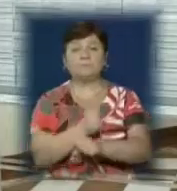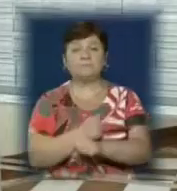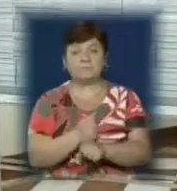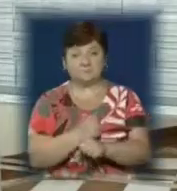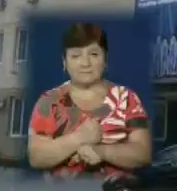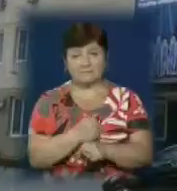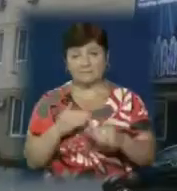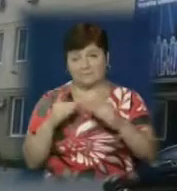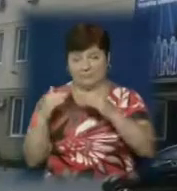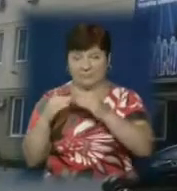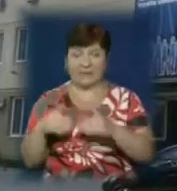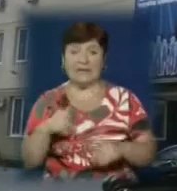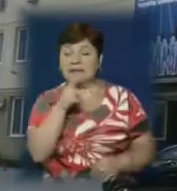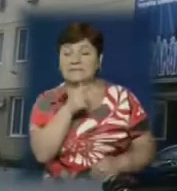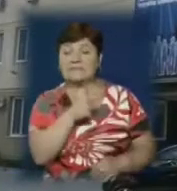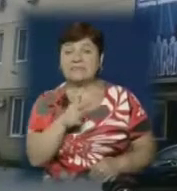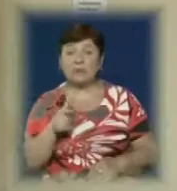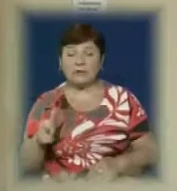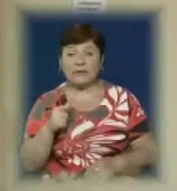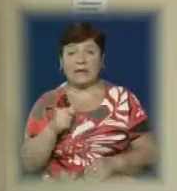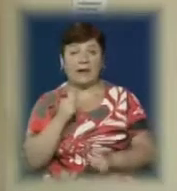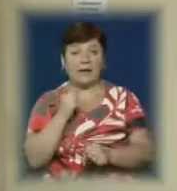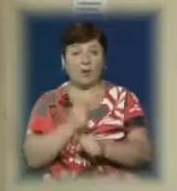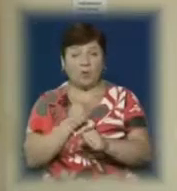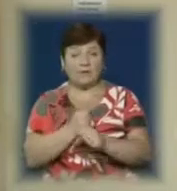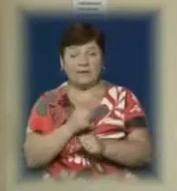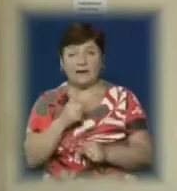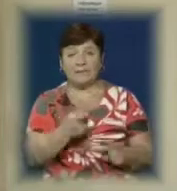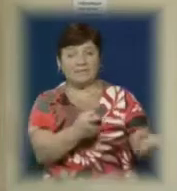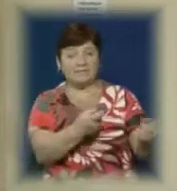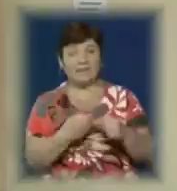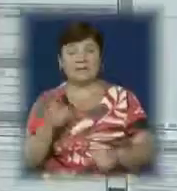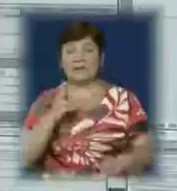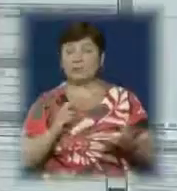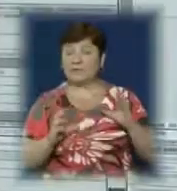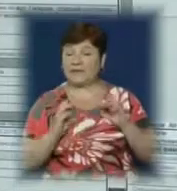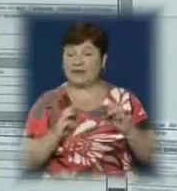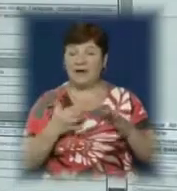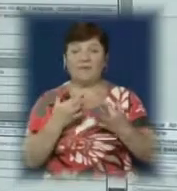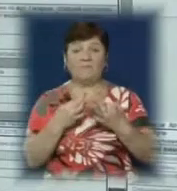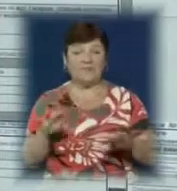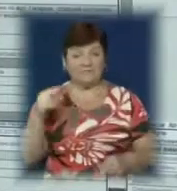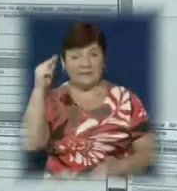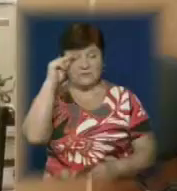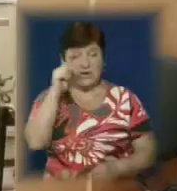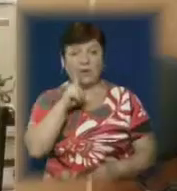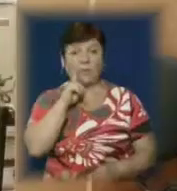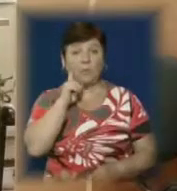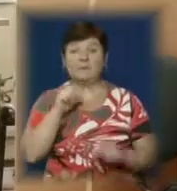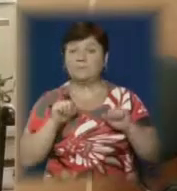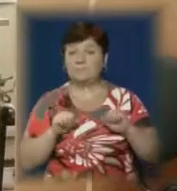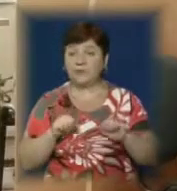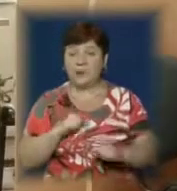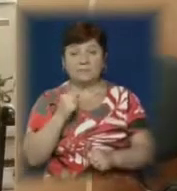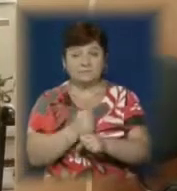установах. Сезонна чи тимчасова робота найбільш приваблива для студентів. Вільні від навчання молоді люди мають можливість